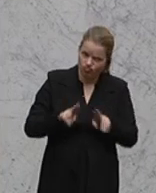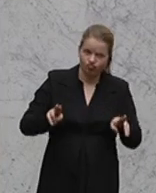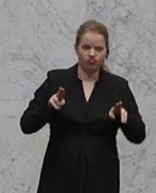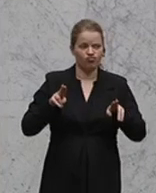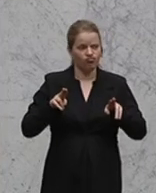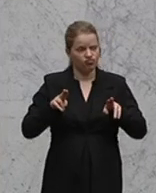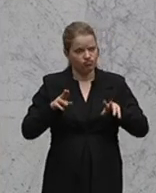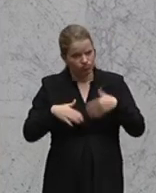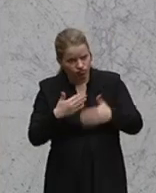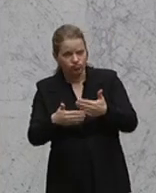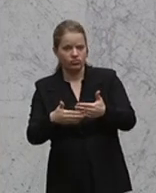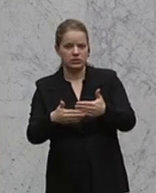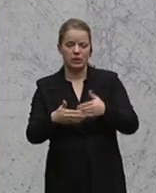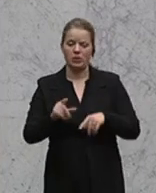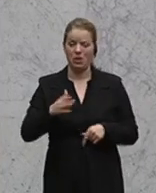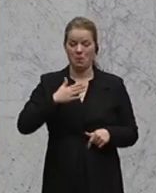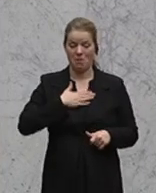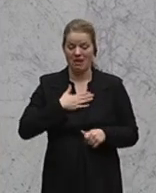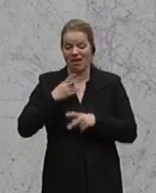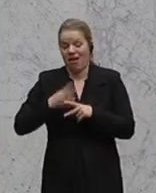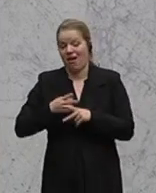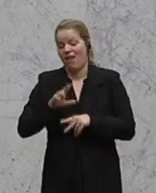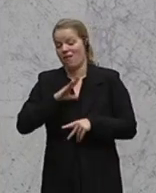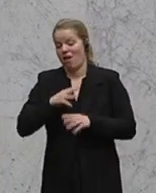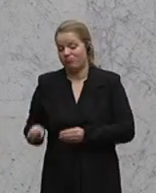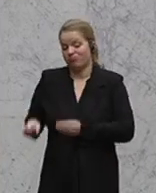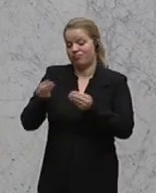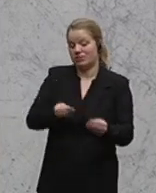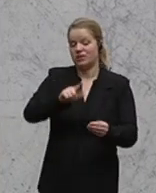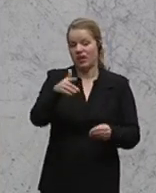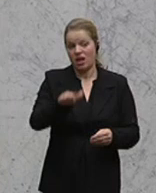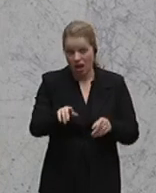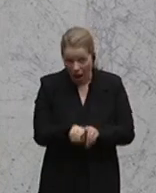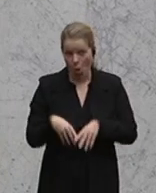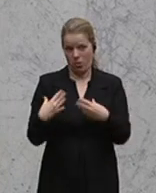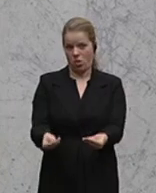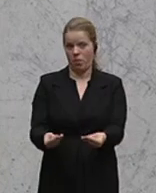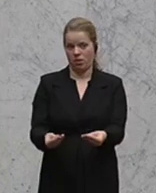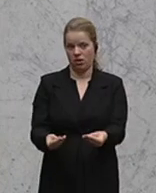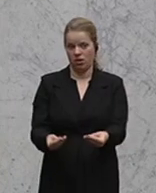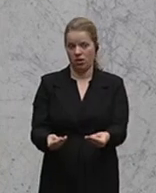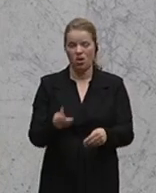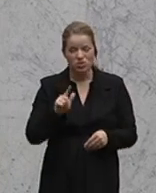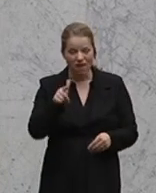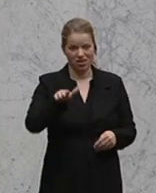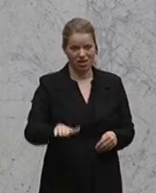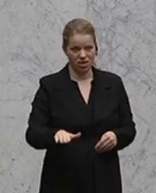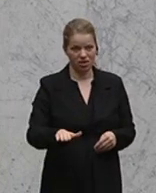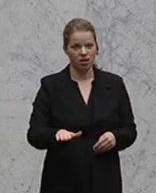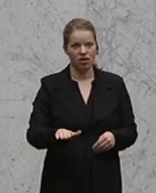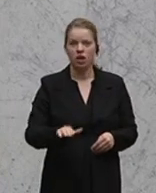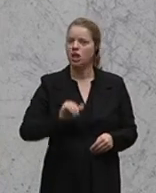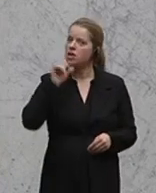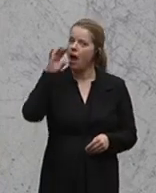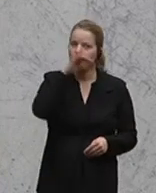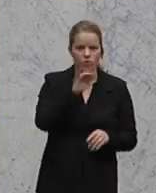rechnen, dass ich meine Krankheit einem nächsten Kind weitergebe und dass ich für ein zweites Kind wieder nicht leichtfertiges, sondern wirklich schweres